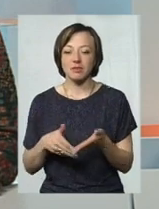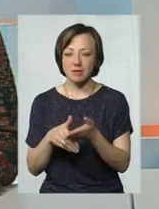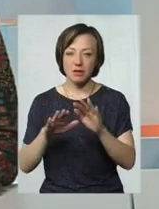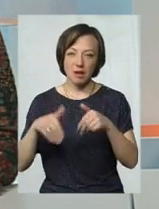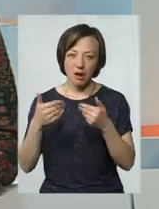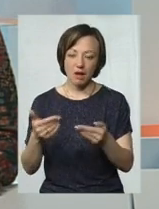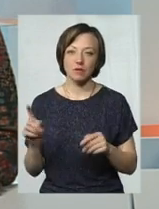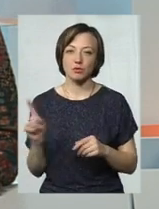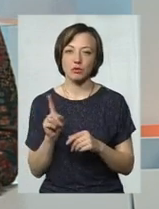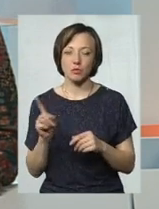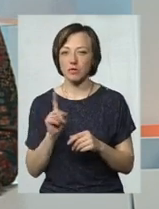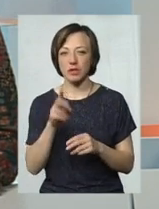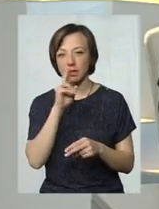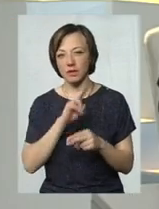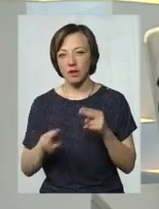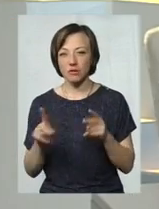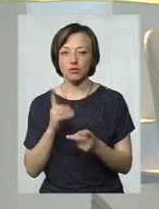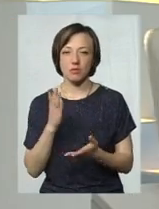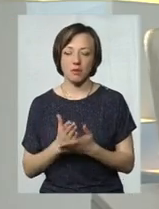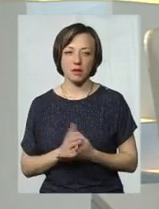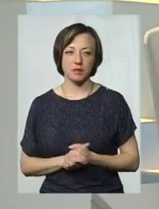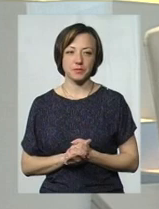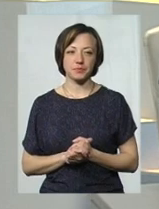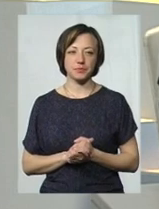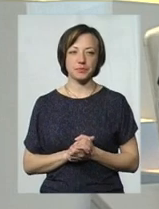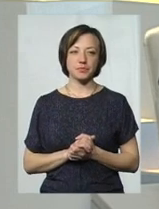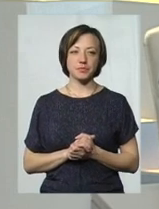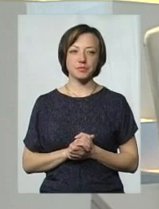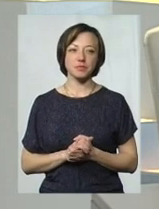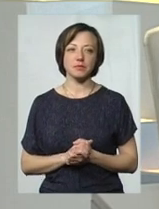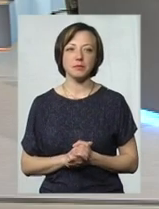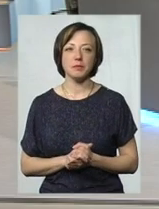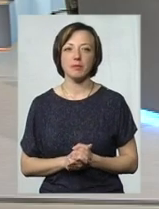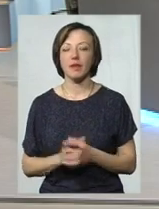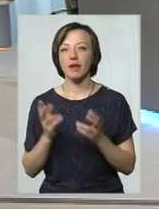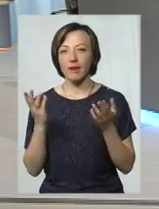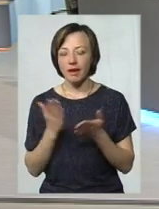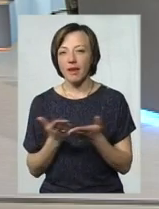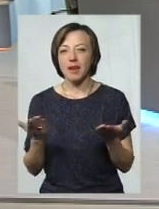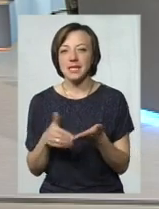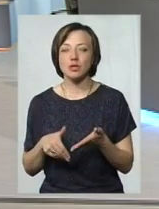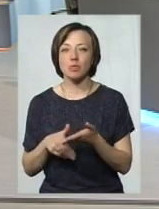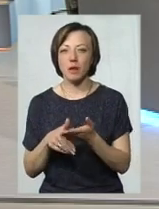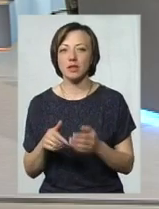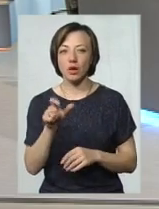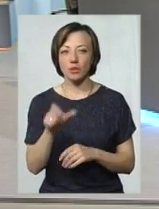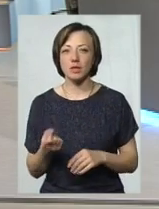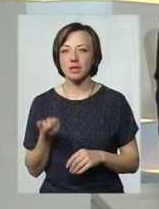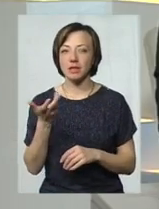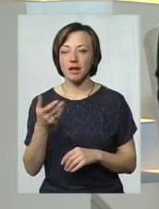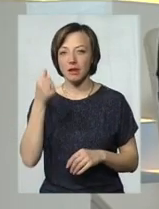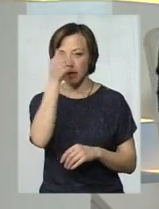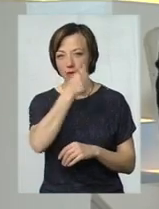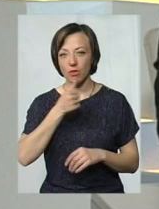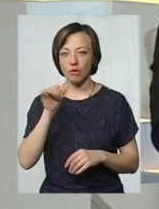радимо для того, щоб вони не втратили того, чого вони мали. А є якісь інструменти, насправді? Адже якщо людина декілька років, в